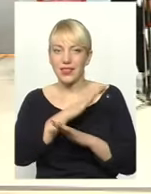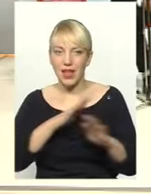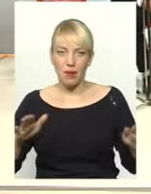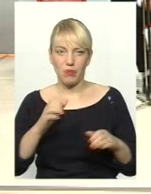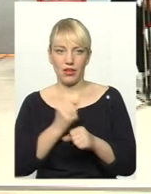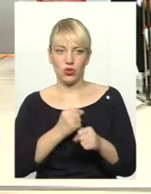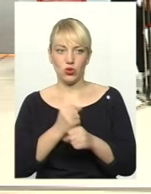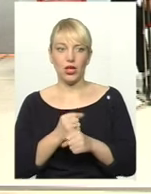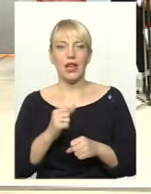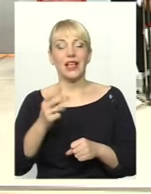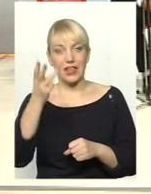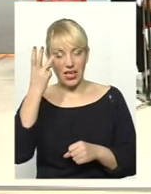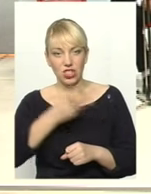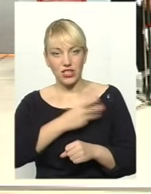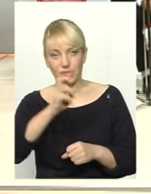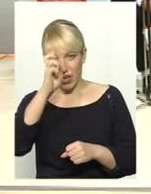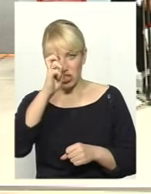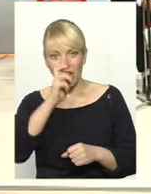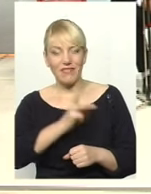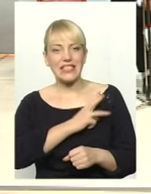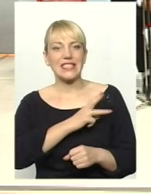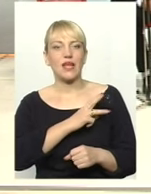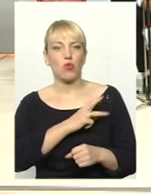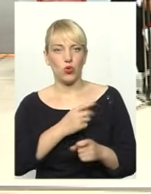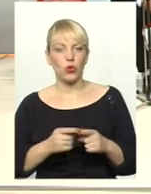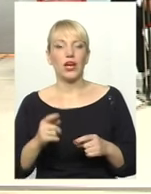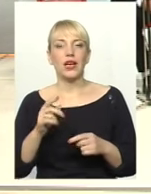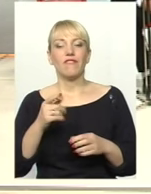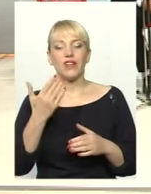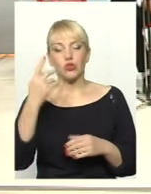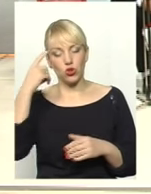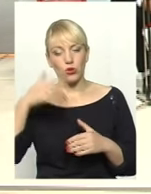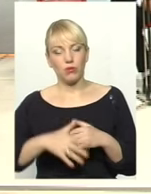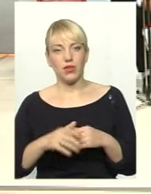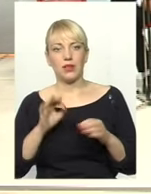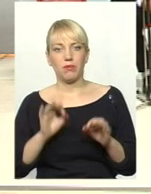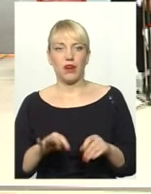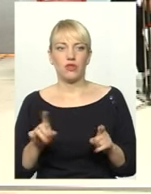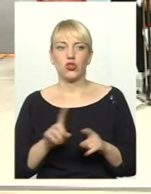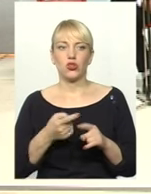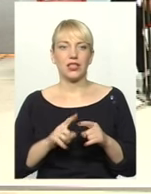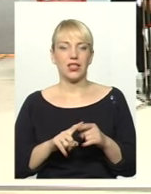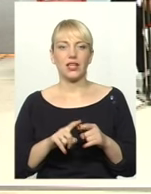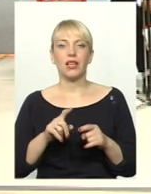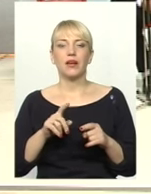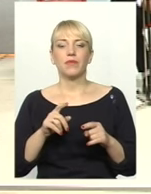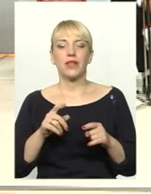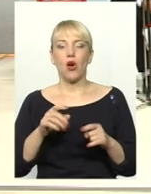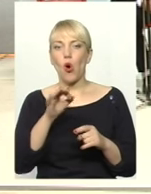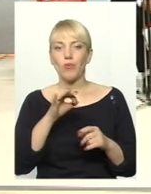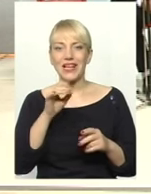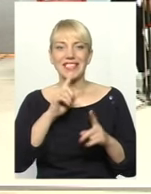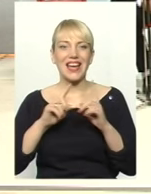держава стимулює, тому ми сьогодні не можемо. Ви зрозумієте правильно, обласна рада – це не парламент, який приймає закони. Ми виконуємо те, що